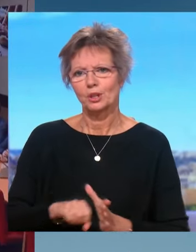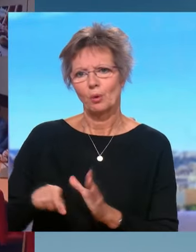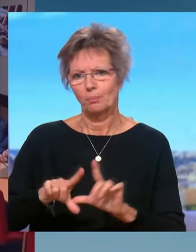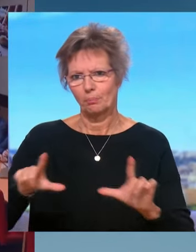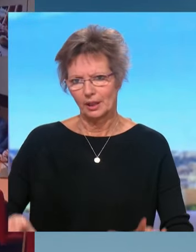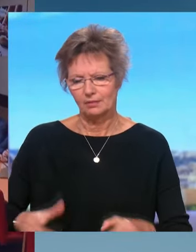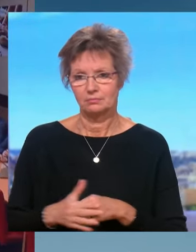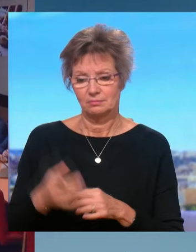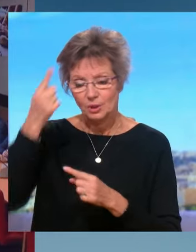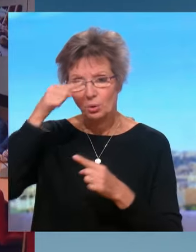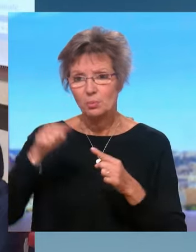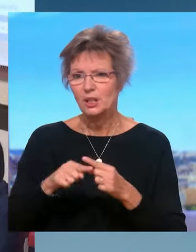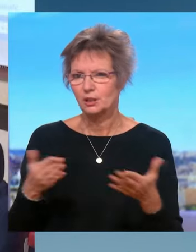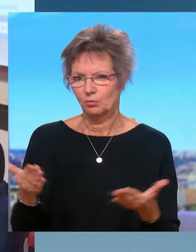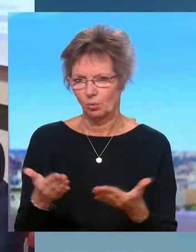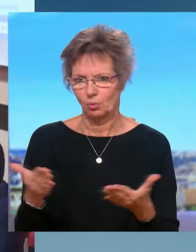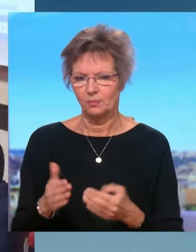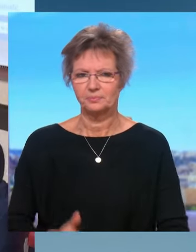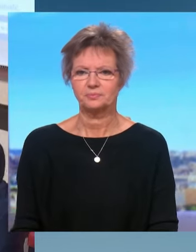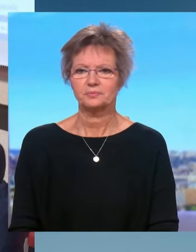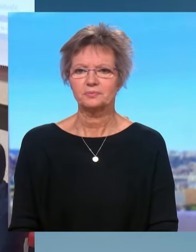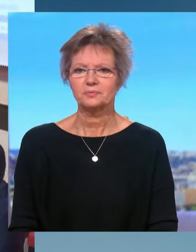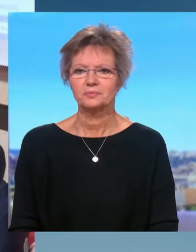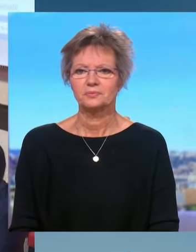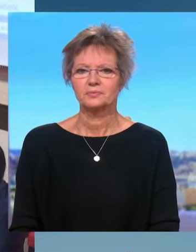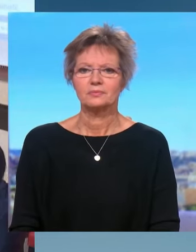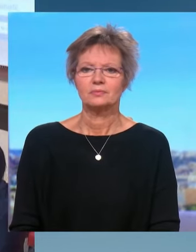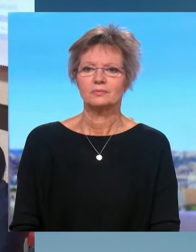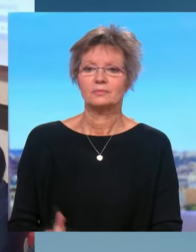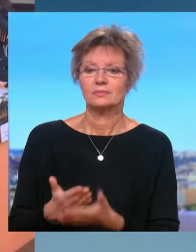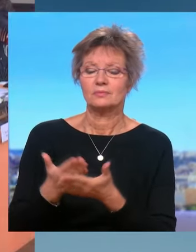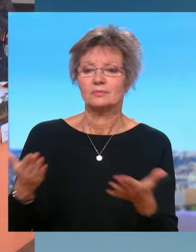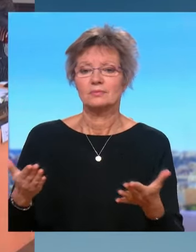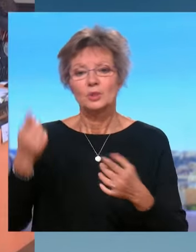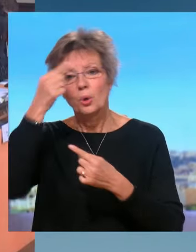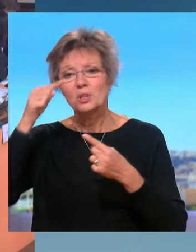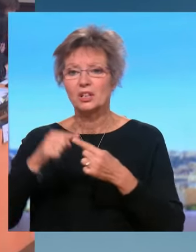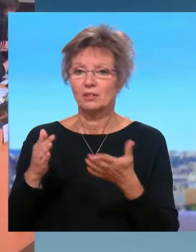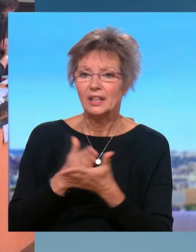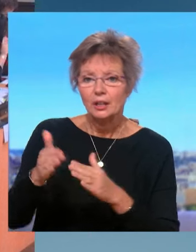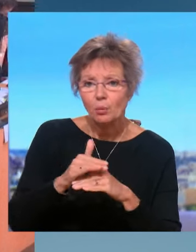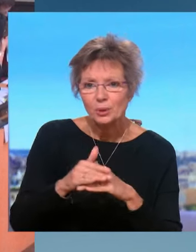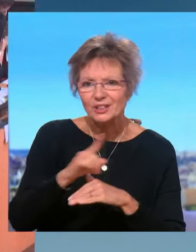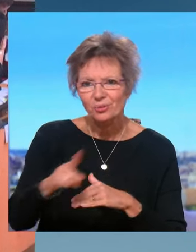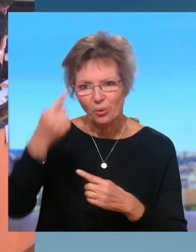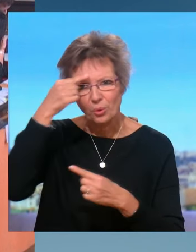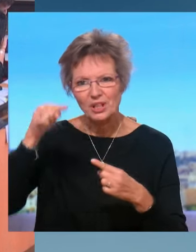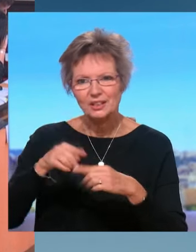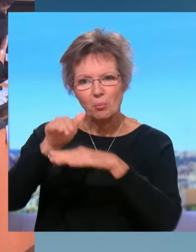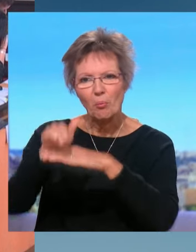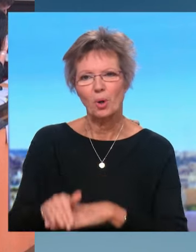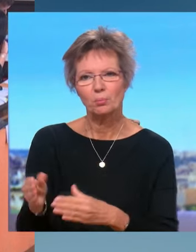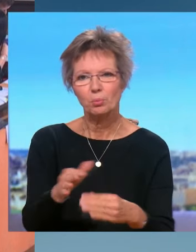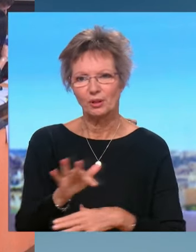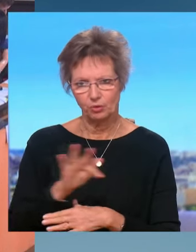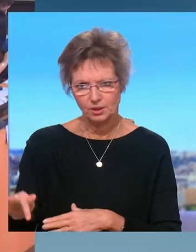nous avons des objectifs. Nous avons des objectifs, pas pour notre gloriole, pas pour nos carrières politiques, pour les Français. Ces objectifs, ils sont au